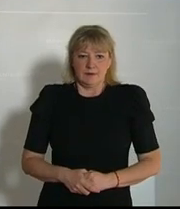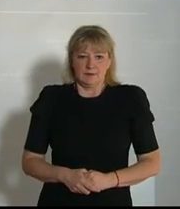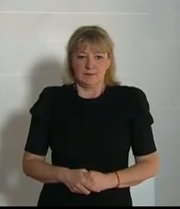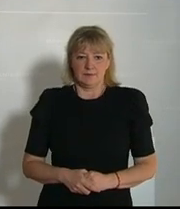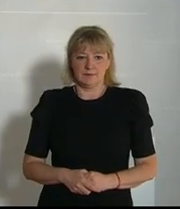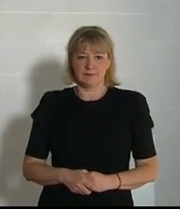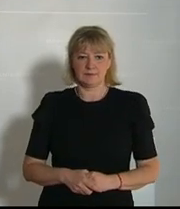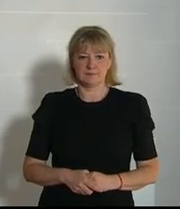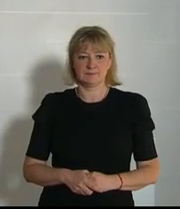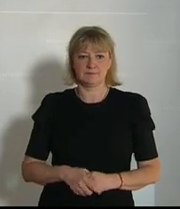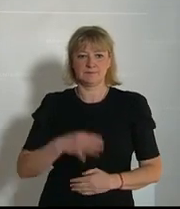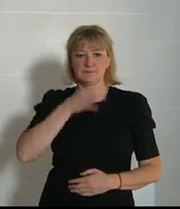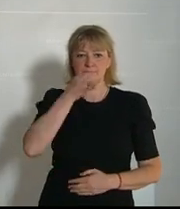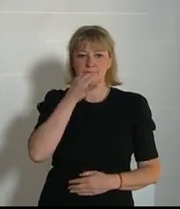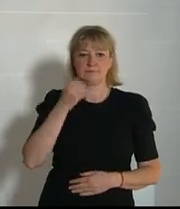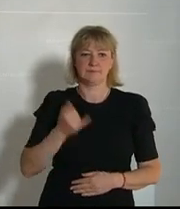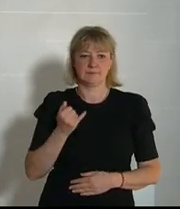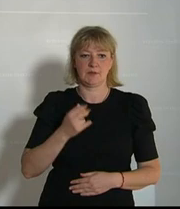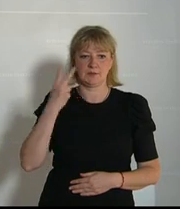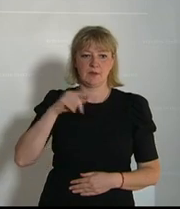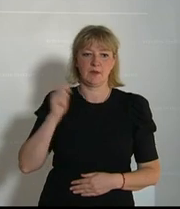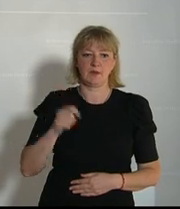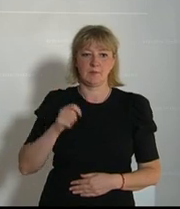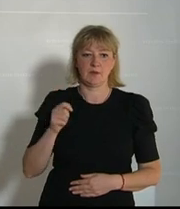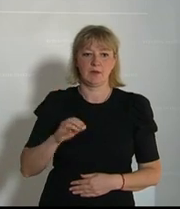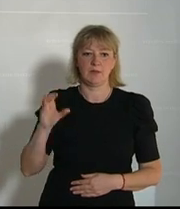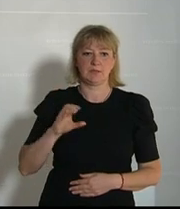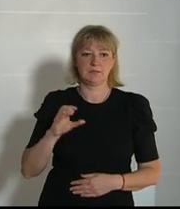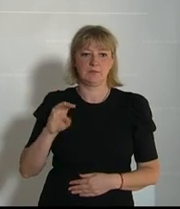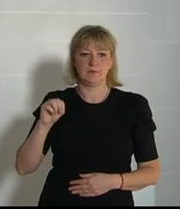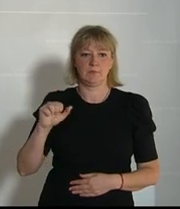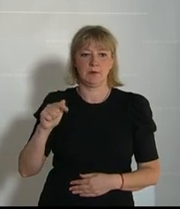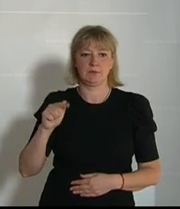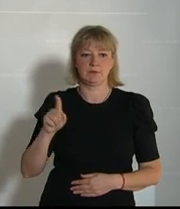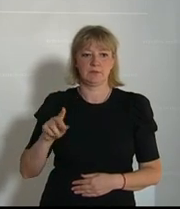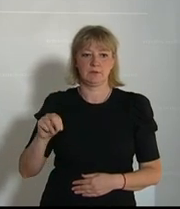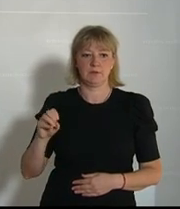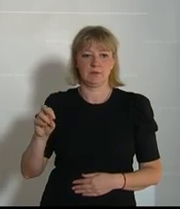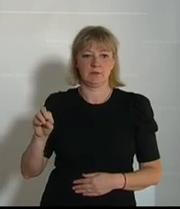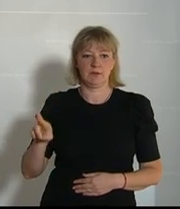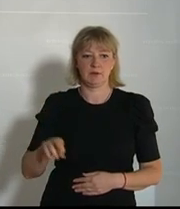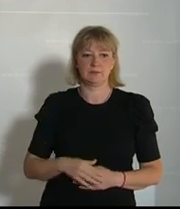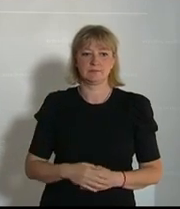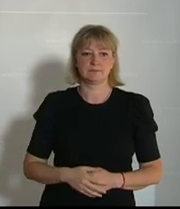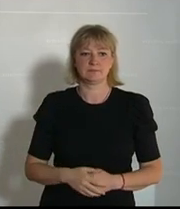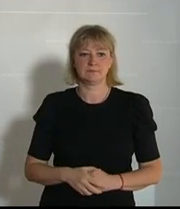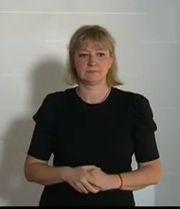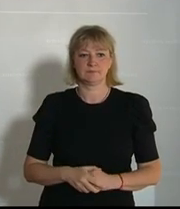Applaus Zu Wort gemeldet hat sich der Abgeordnete Christoph Matzenetter. Bitte, Herr Abgeordneter. Danke.